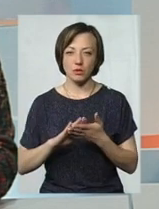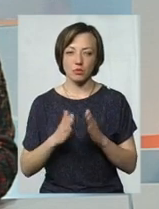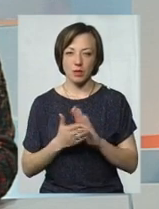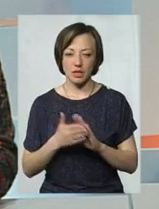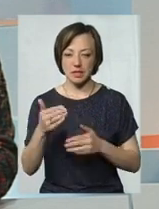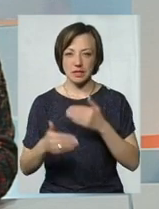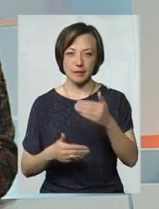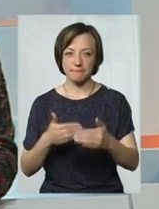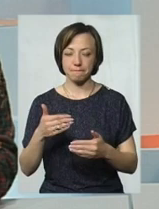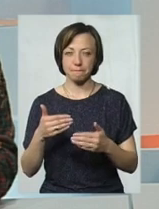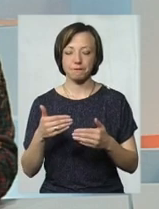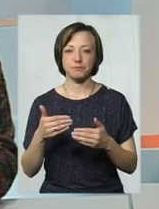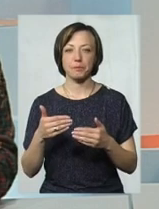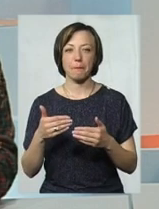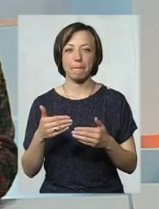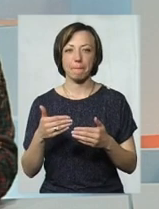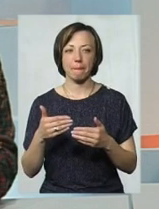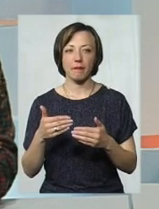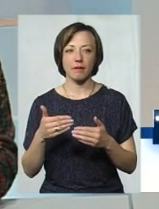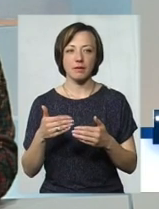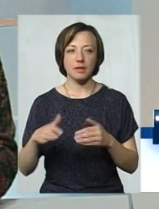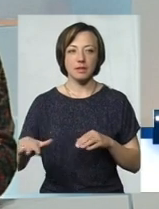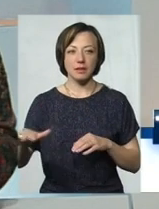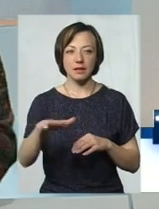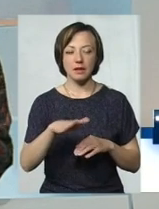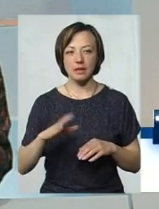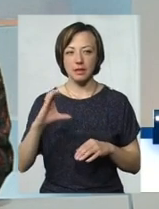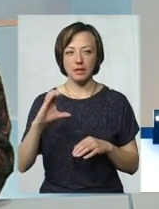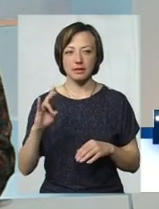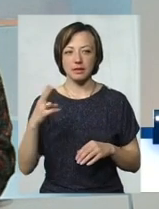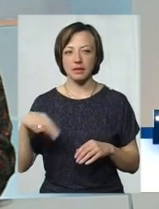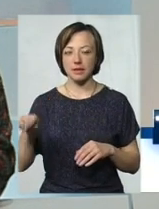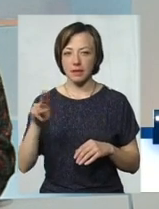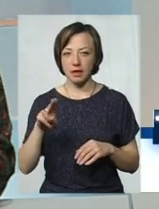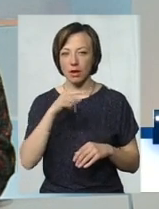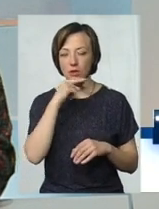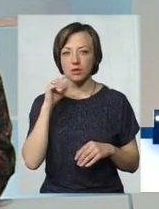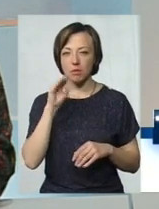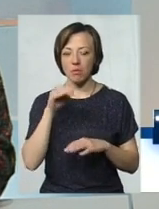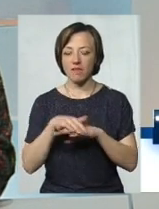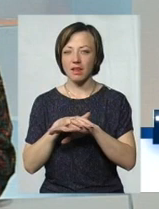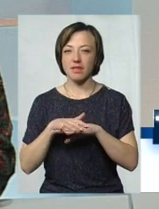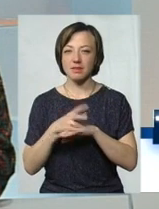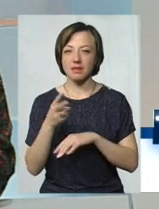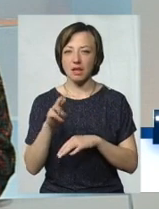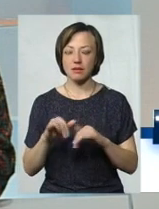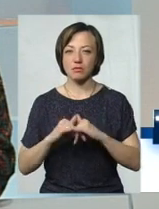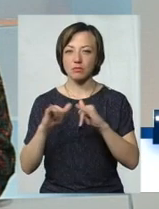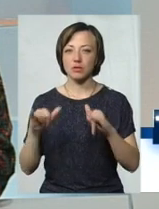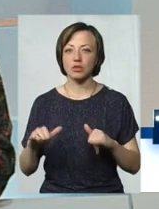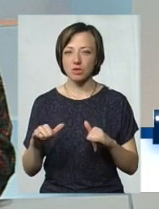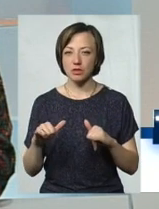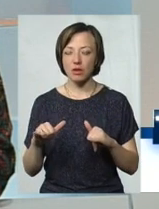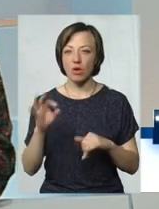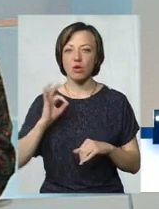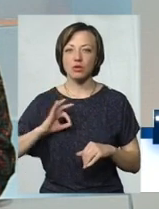По-перше, це на теренах СНГ, тобто російськомовне населення, збільшилось у кількості